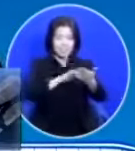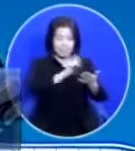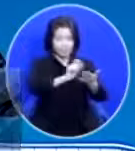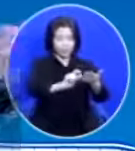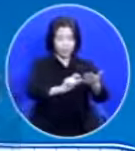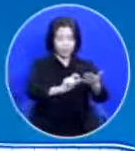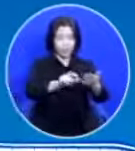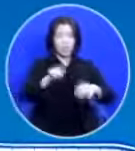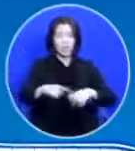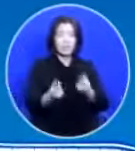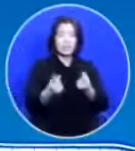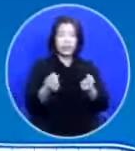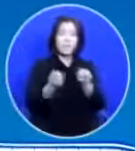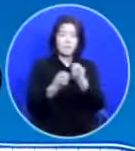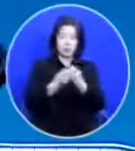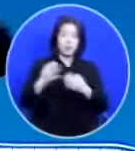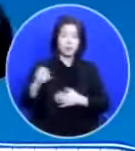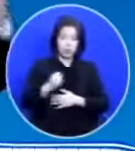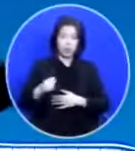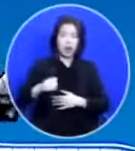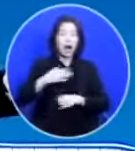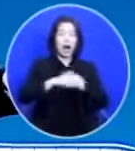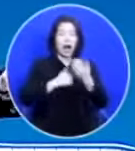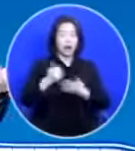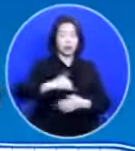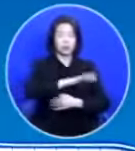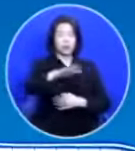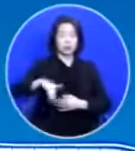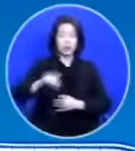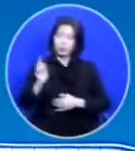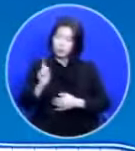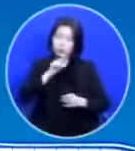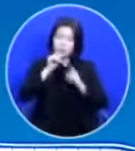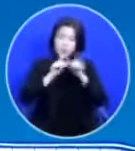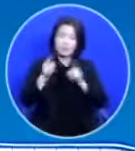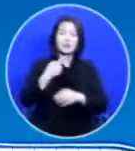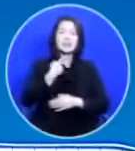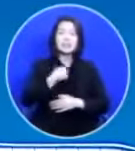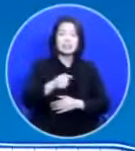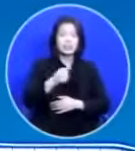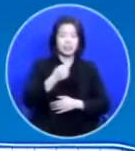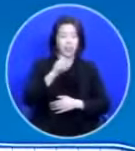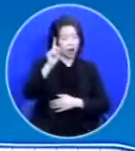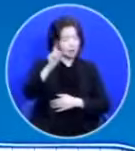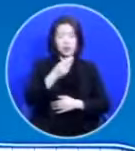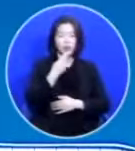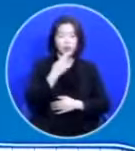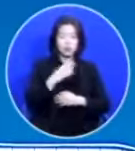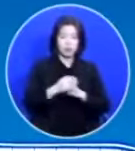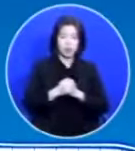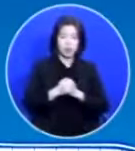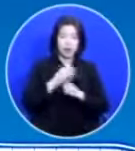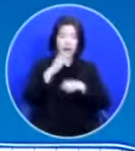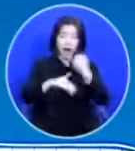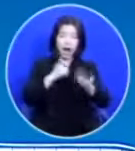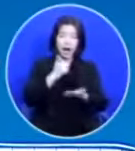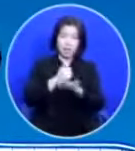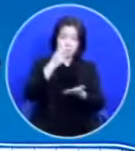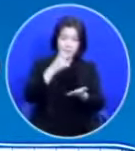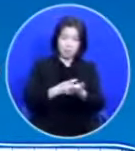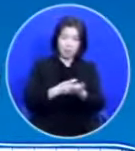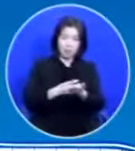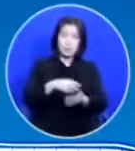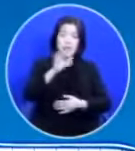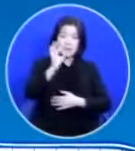방법으로 하나님이 우리에게 무슨 말씀을 하신 적이 한 번도 없습니다 하나님이 율법,